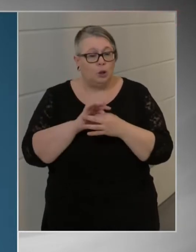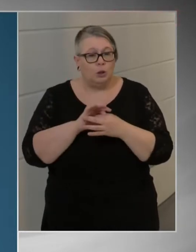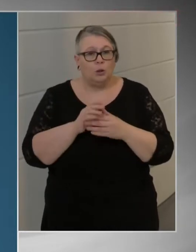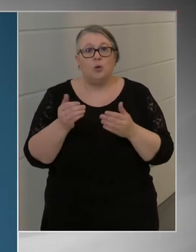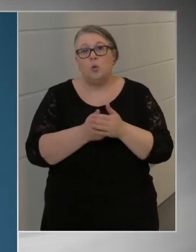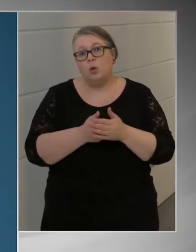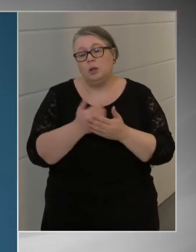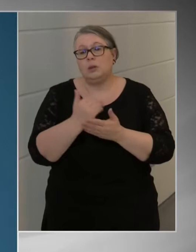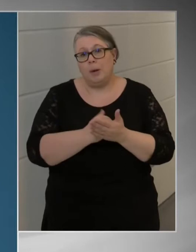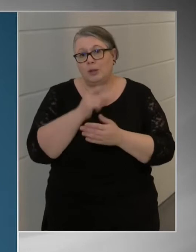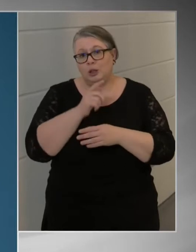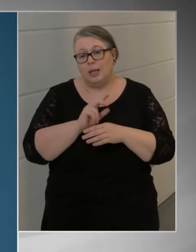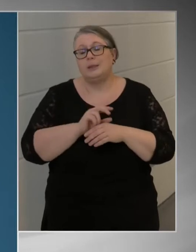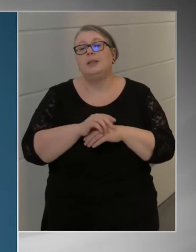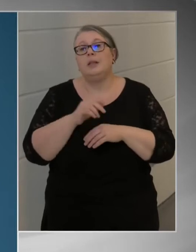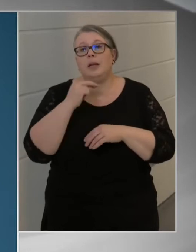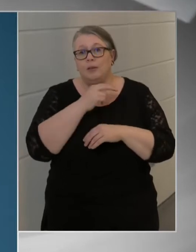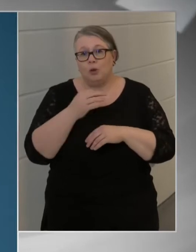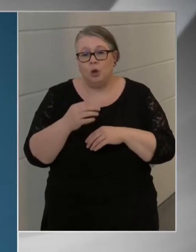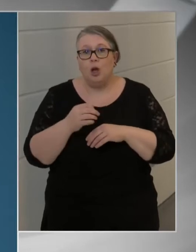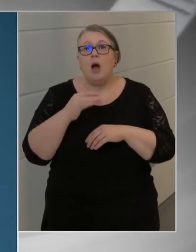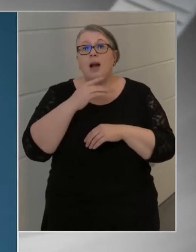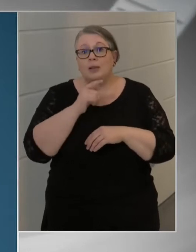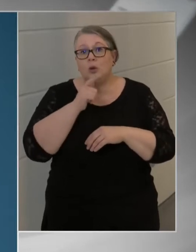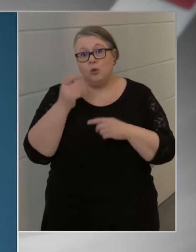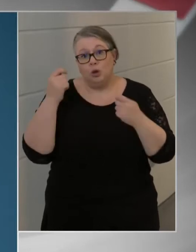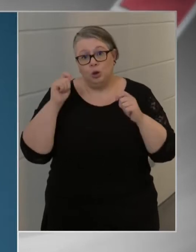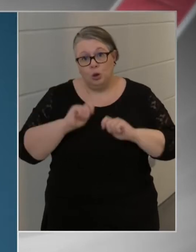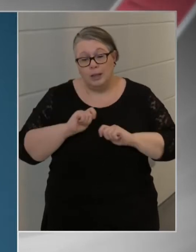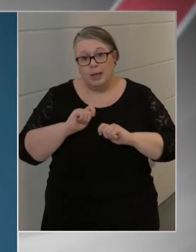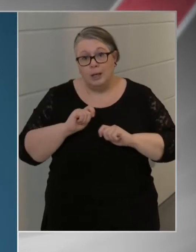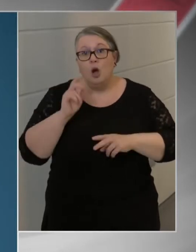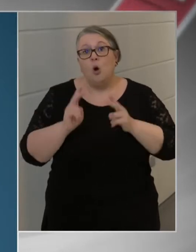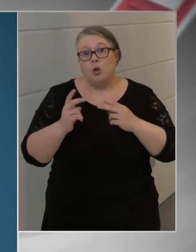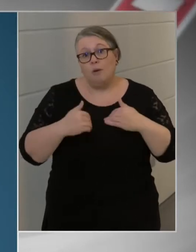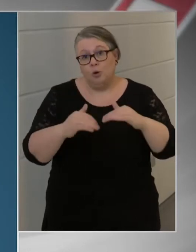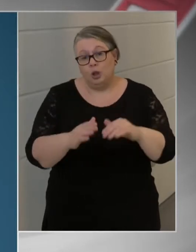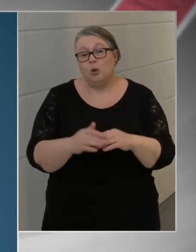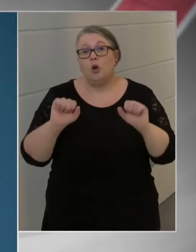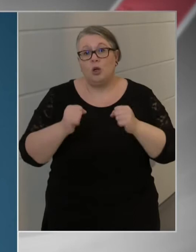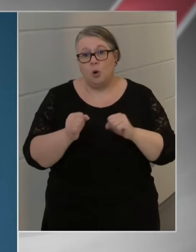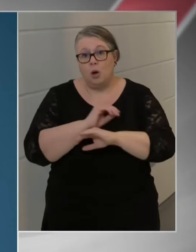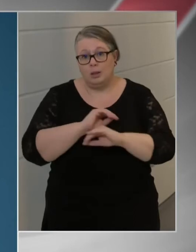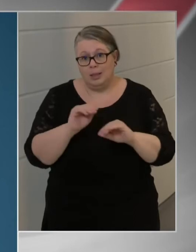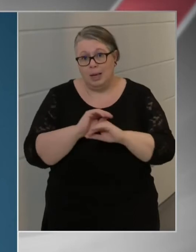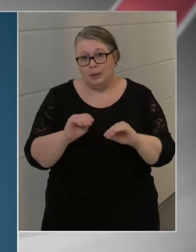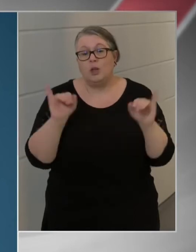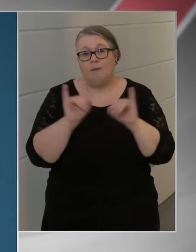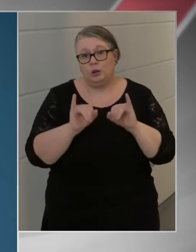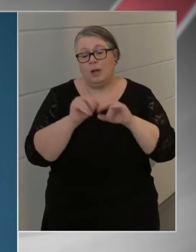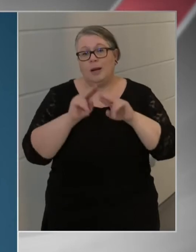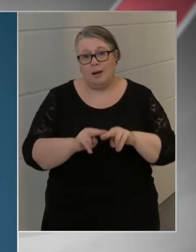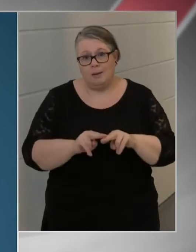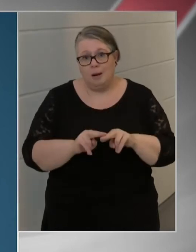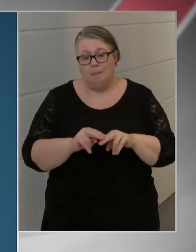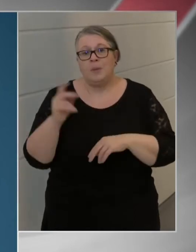osztálykirándulás is szervezhető. Maruzsa Zoltán szerint a 16-18 éves fiataloknak érdemes a nyári szünetre is gondolniuk,